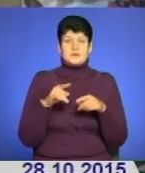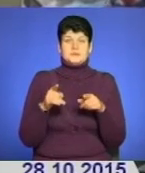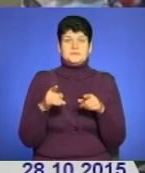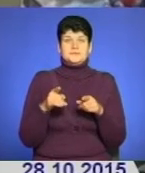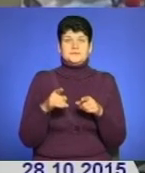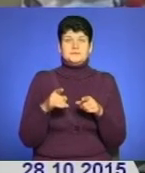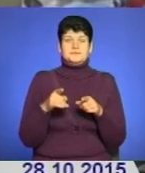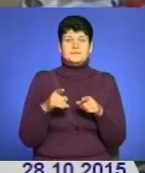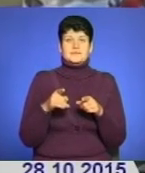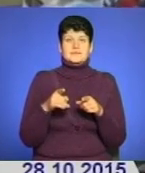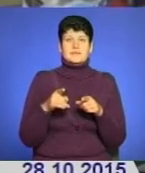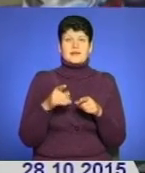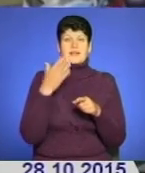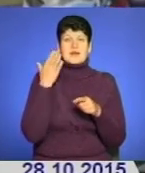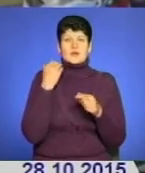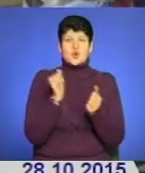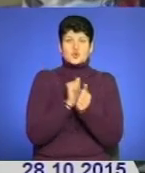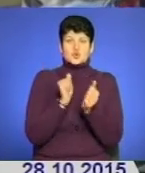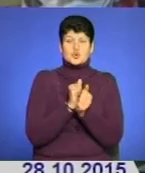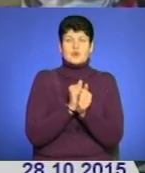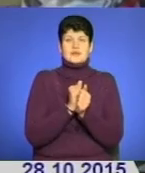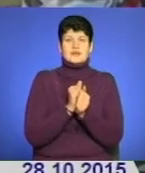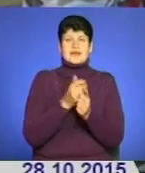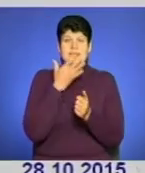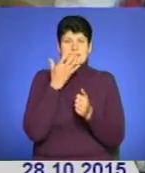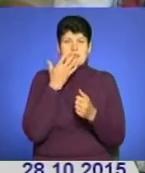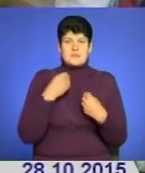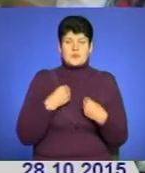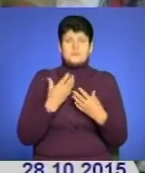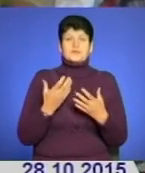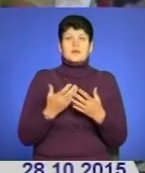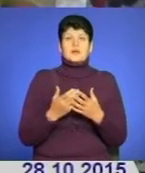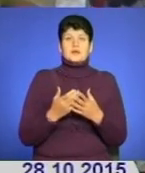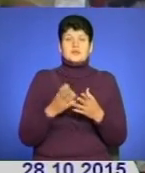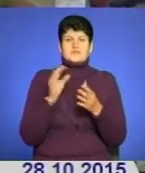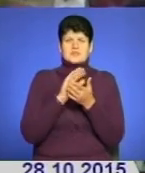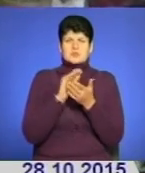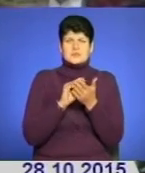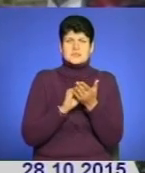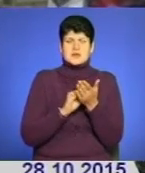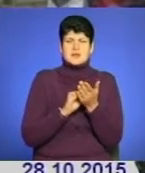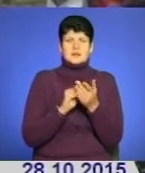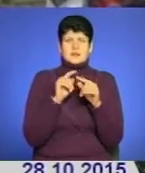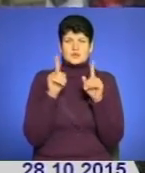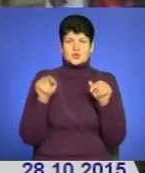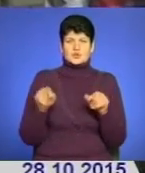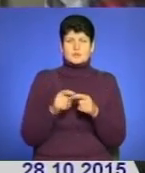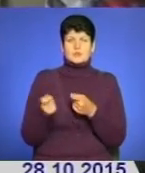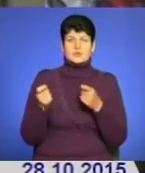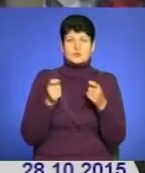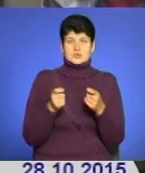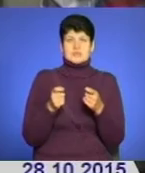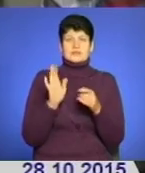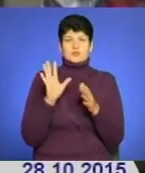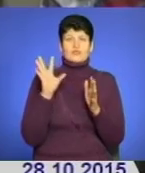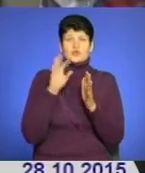синтетичний, що легко сохне і досить якби гріє тепло. Це, що ми написали на листочках, так, поки виносили, це зараз я буду вносити